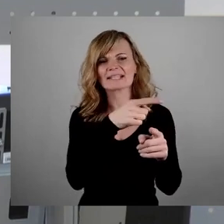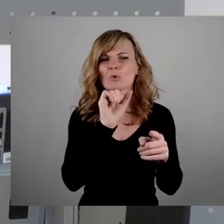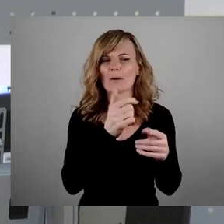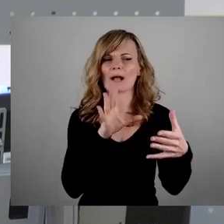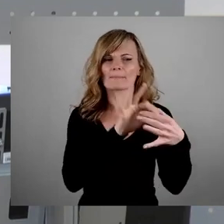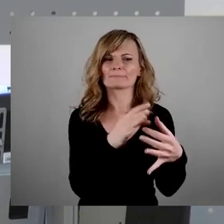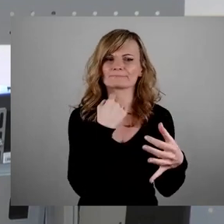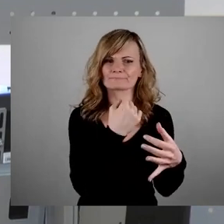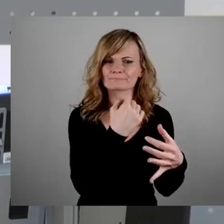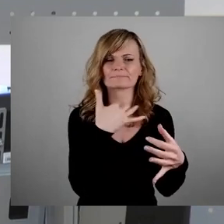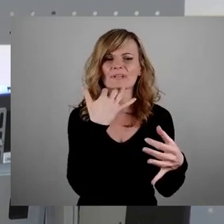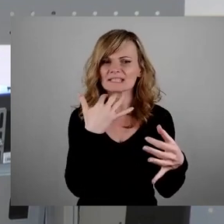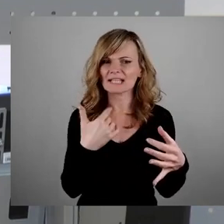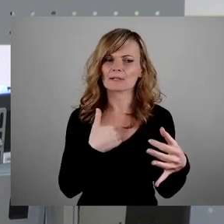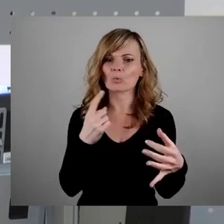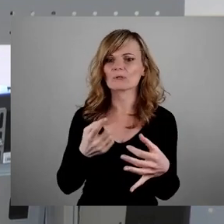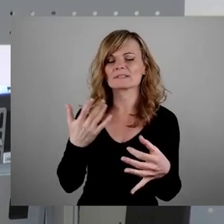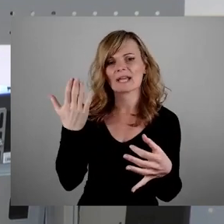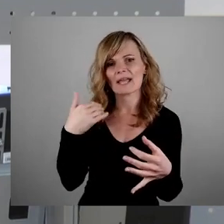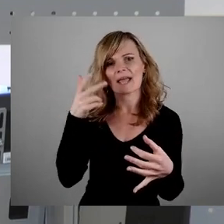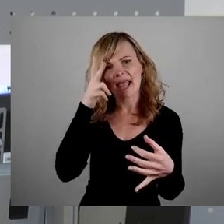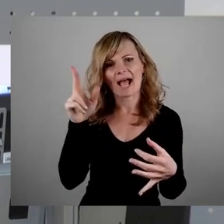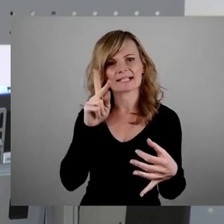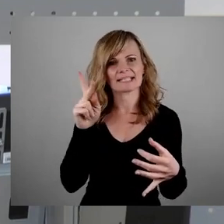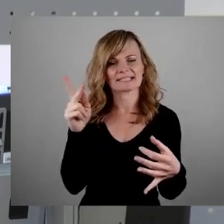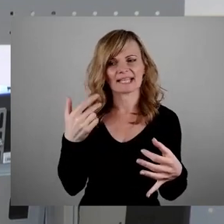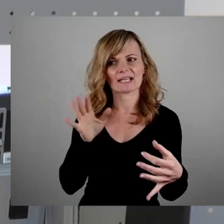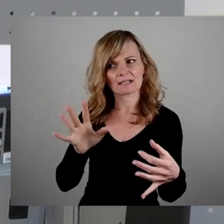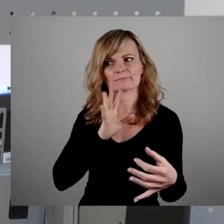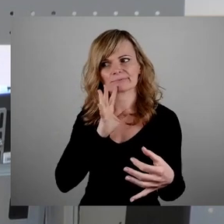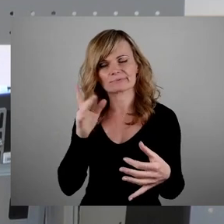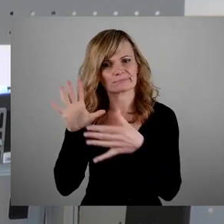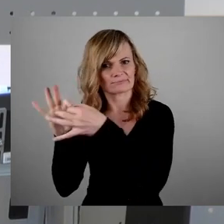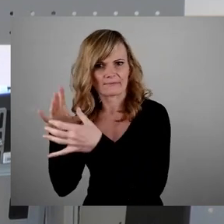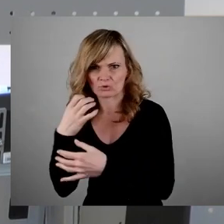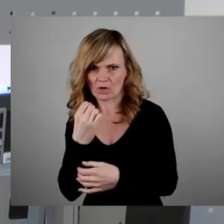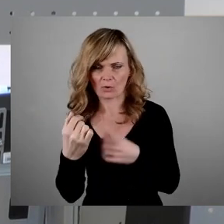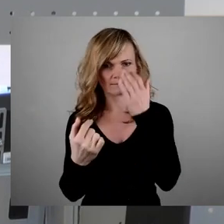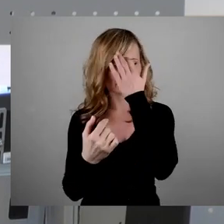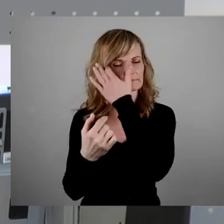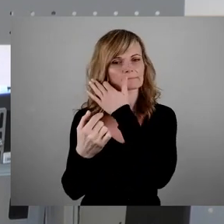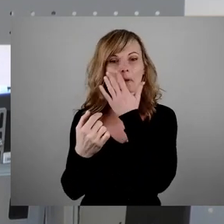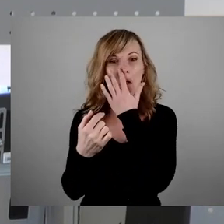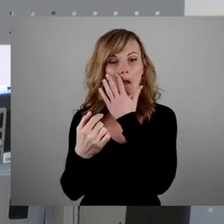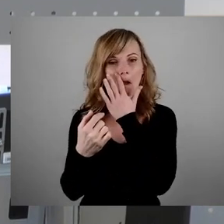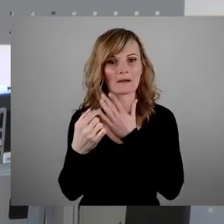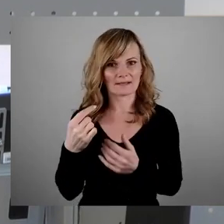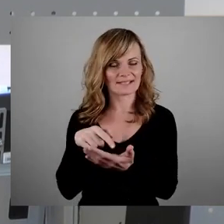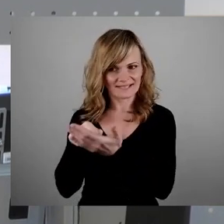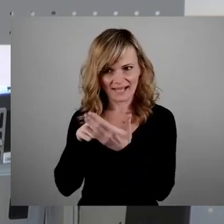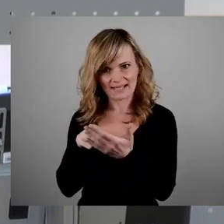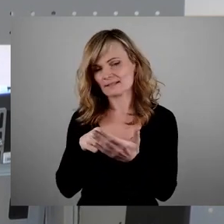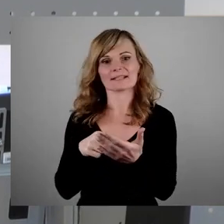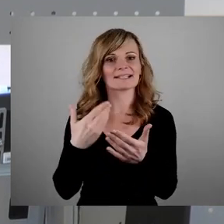die Rede von Thilo Kießling, die vielleicht ganz expletit hier zeigt, wie zerstört diese